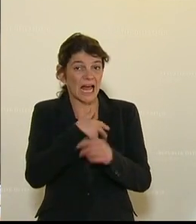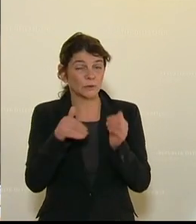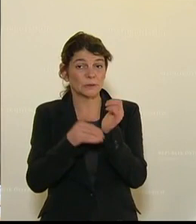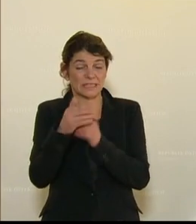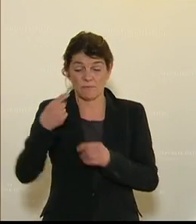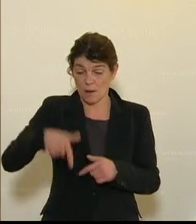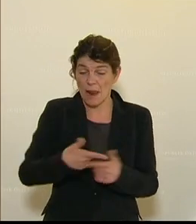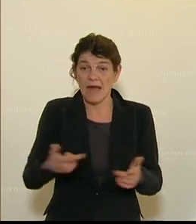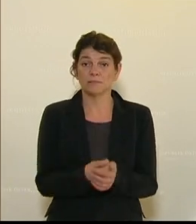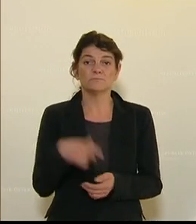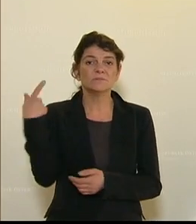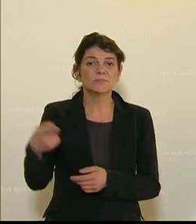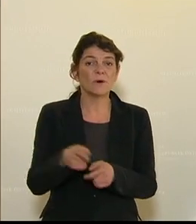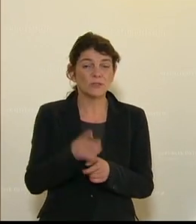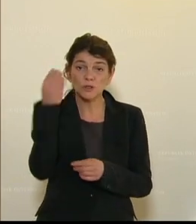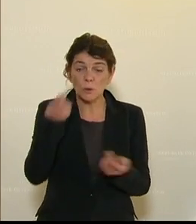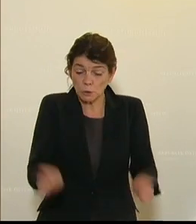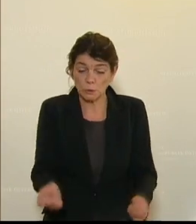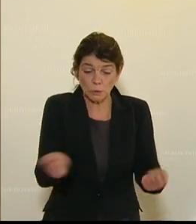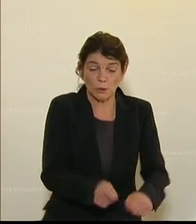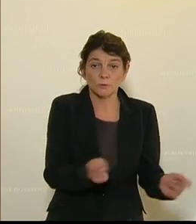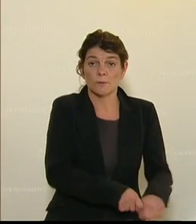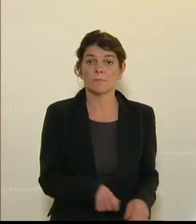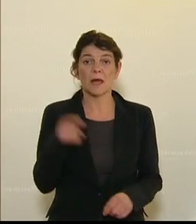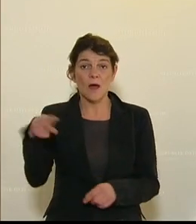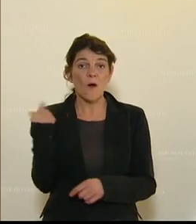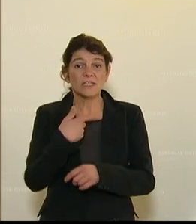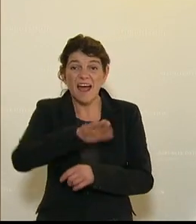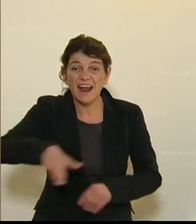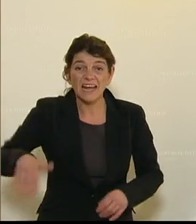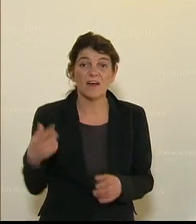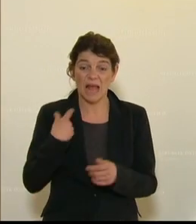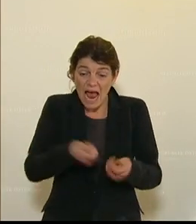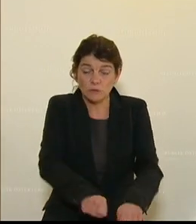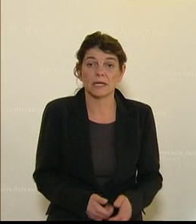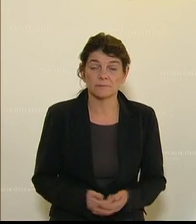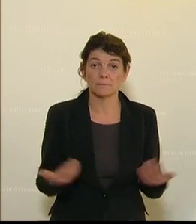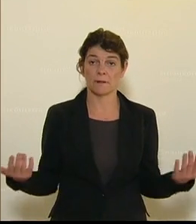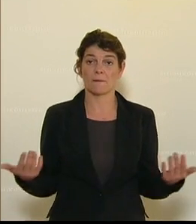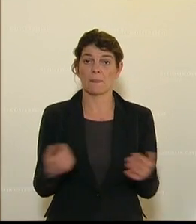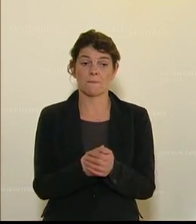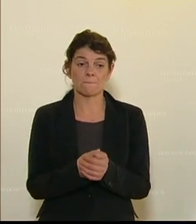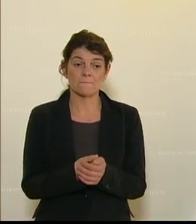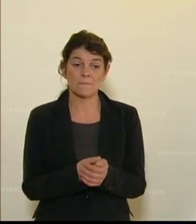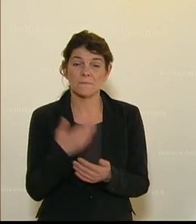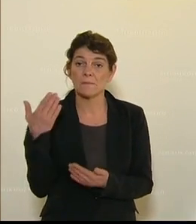dieses Landes. Sie sperren unsere Schulen zu. Sie sperren unsere Kinder weg. Sie